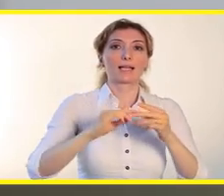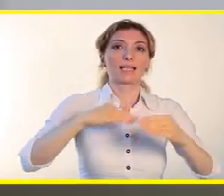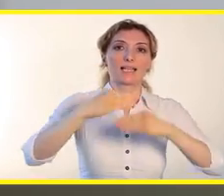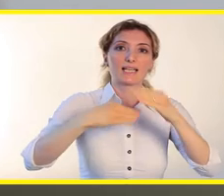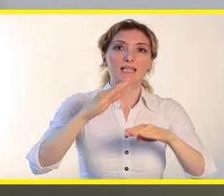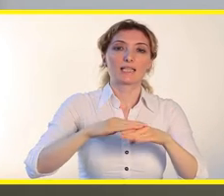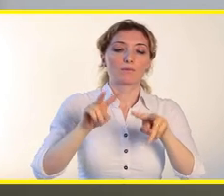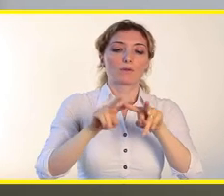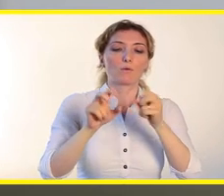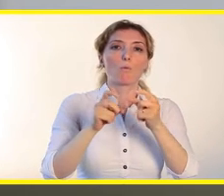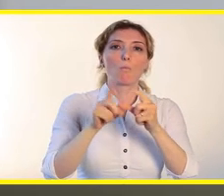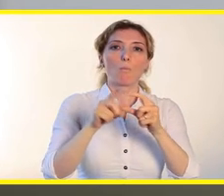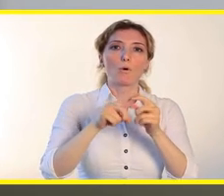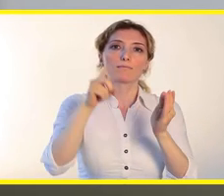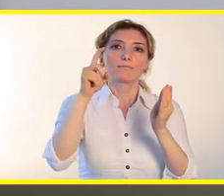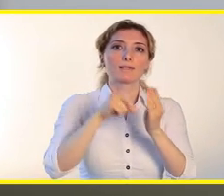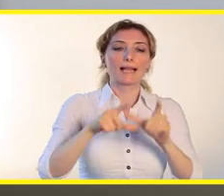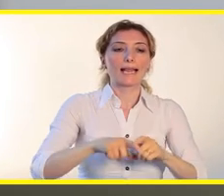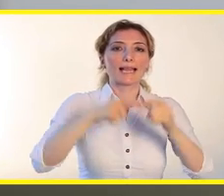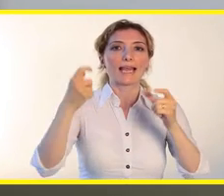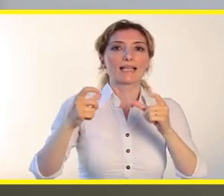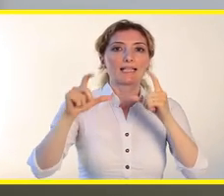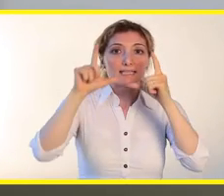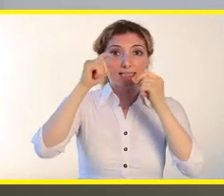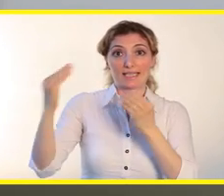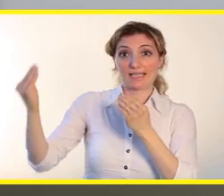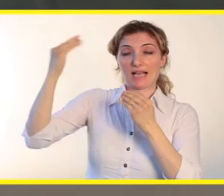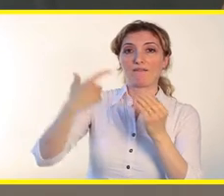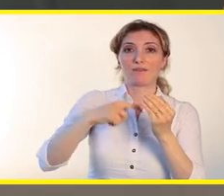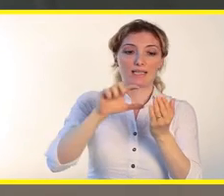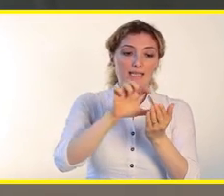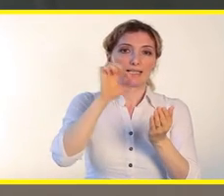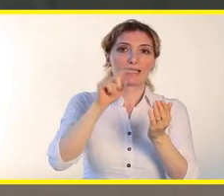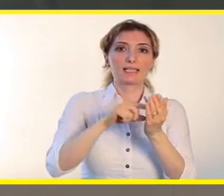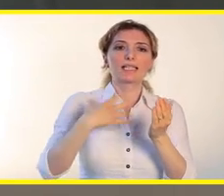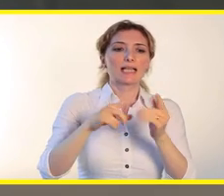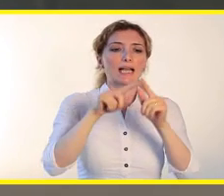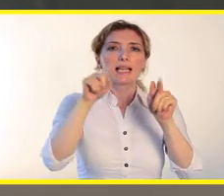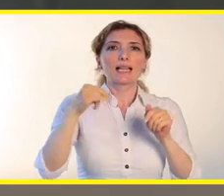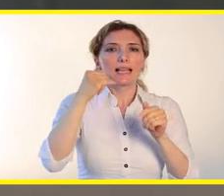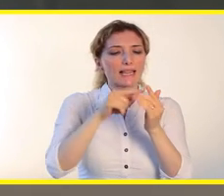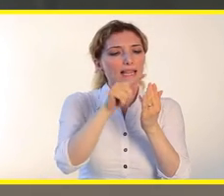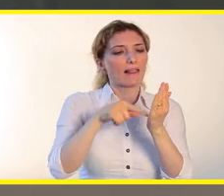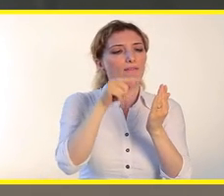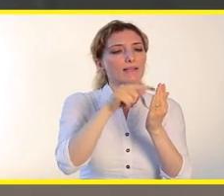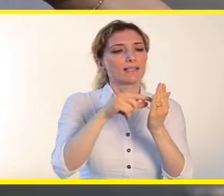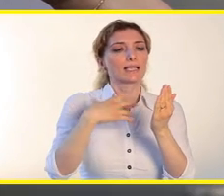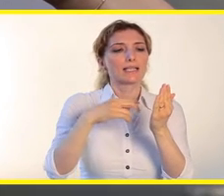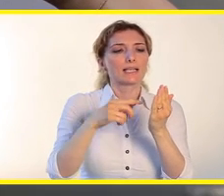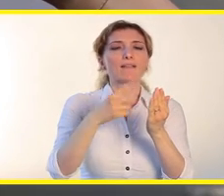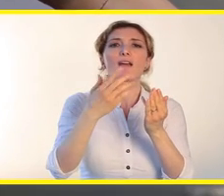butonuna tıklayarak geniş selfie özelliğini seçin. İster ekrandaki deklanşör, ister cihazınızın arka kısmında